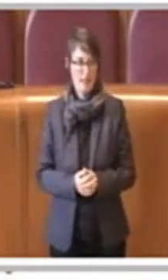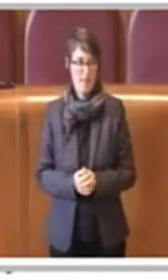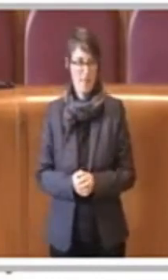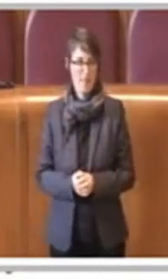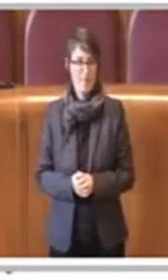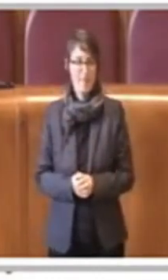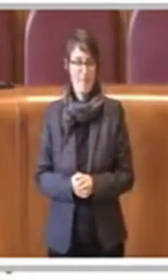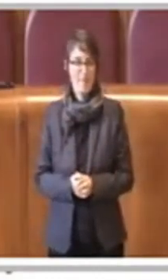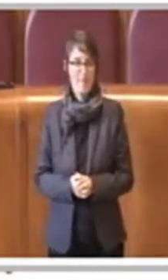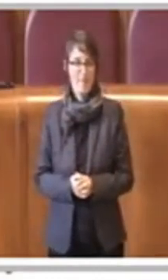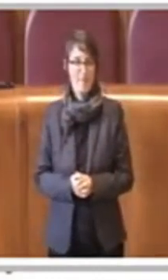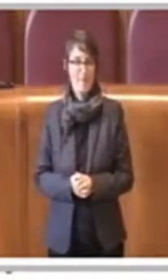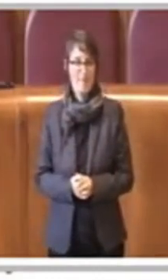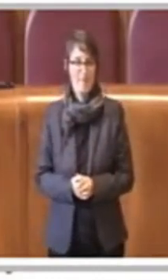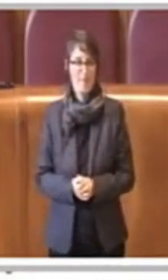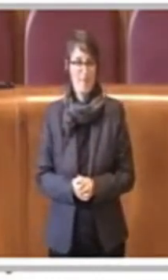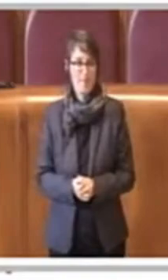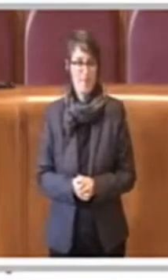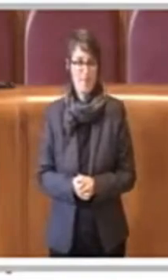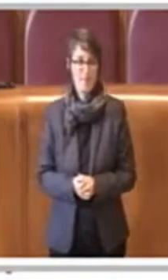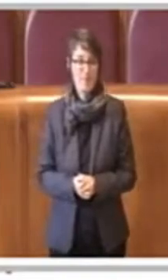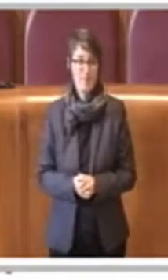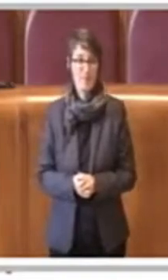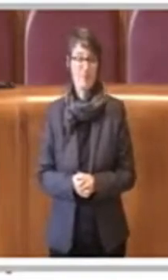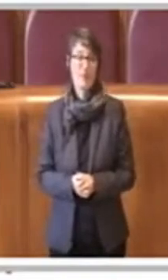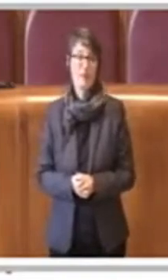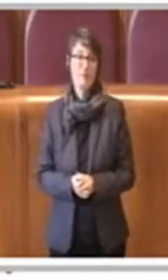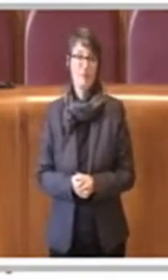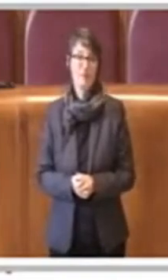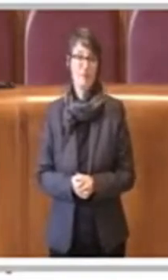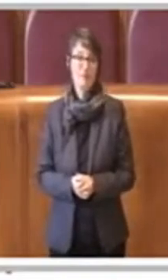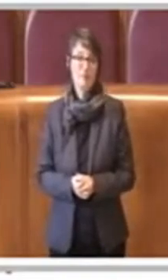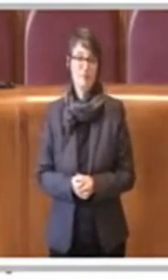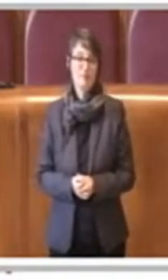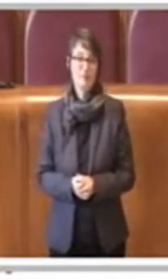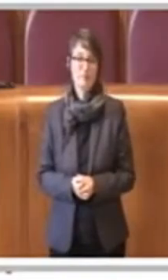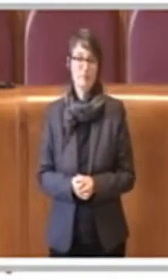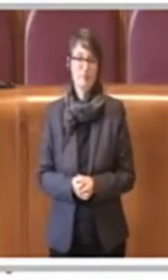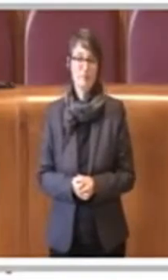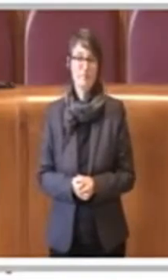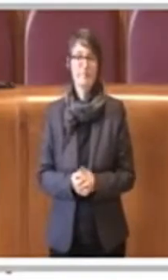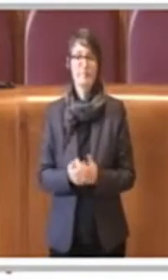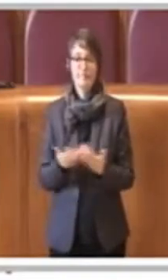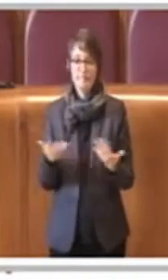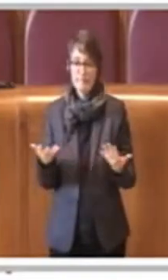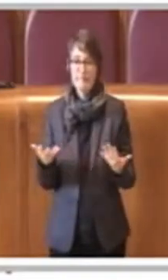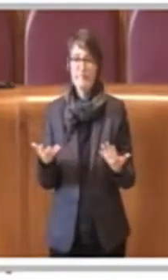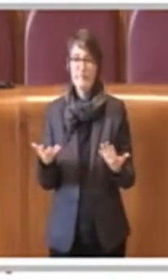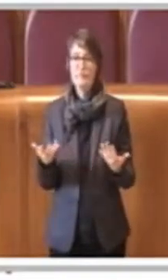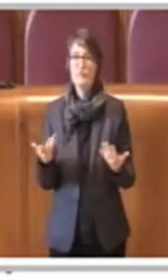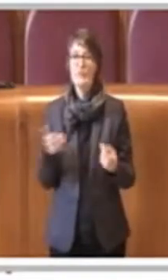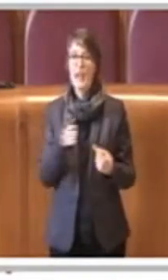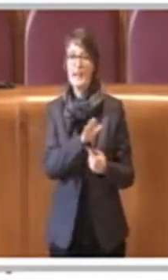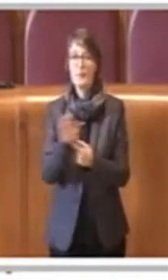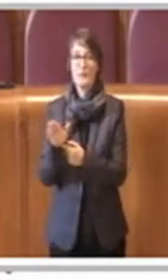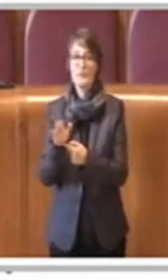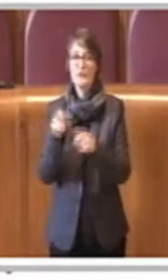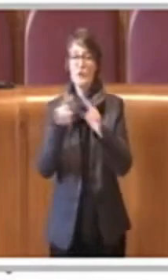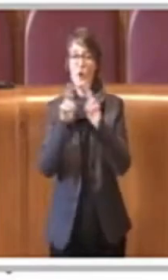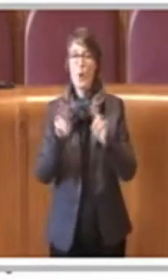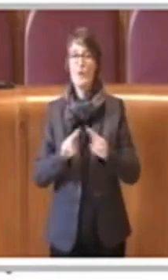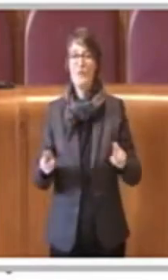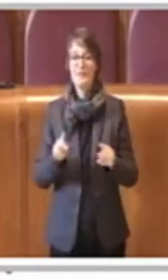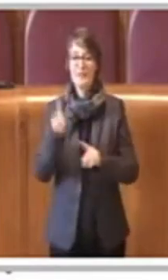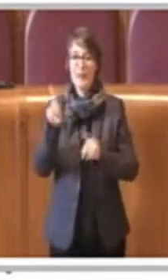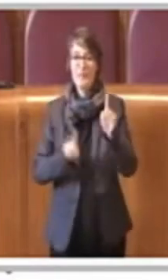modi possibili la capitale di una politica del cibo. Ricordiamo che l'esposizione universale di Milano nel 2015, ovviamente